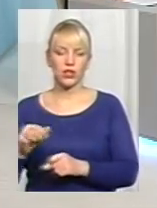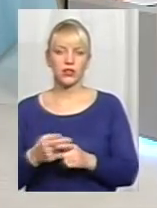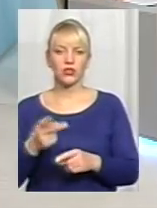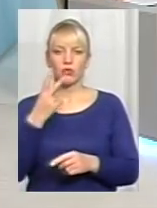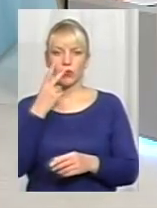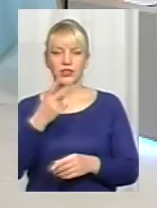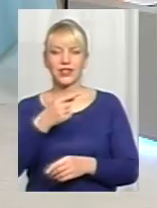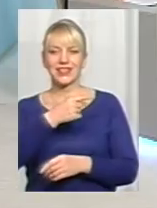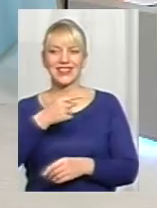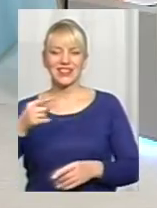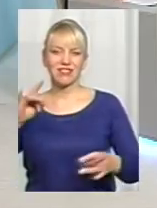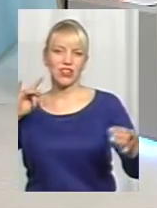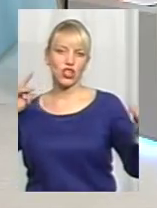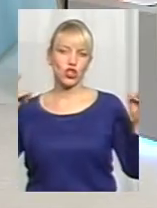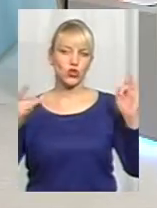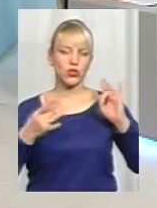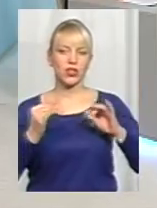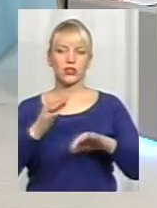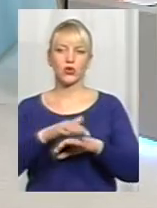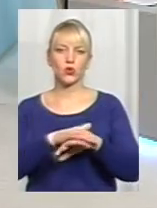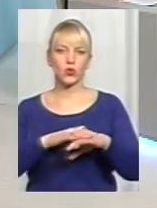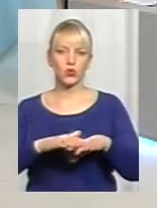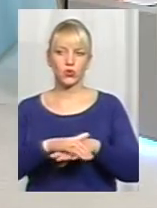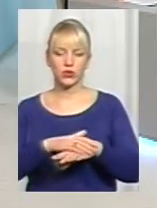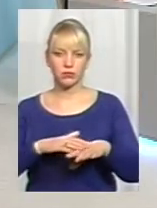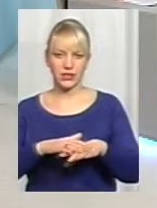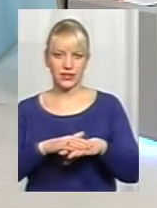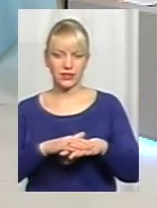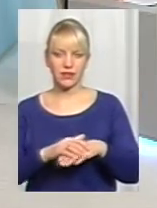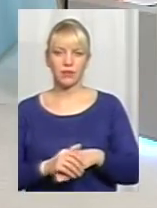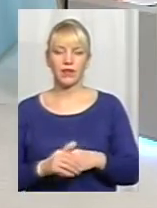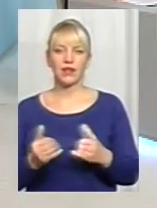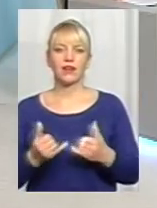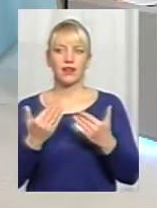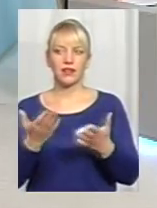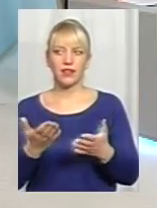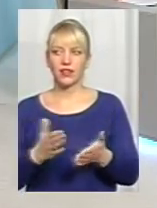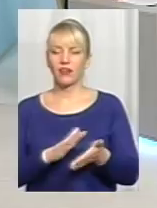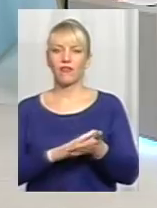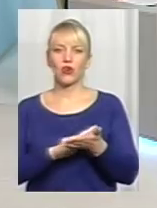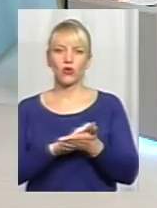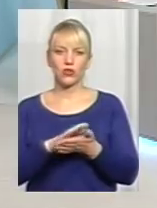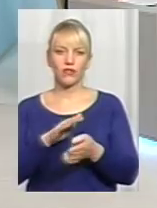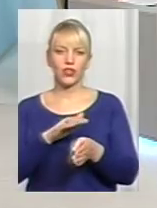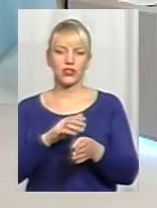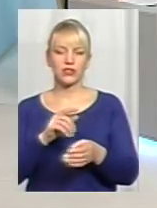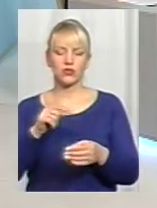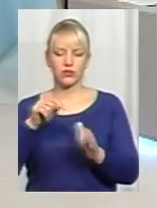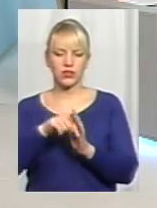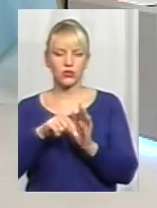негативний резонанс суспільстві, що якоби до них застосовується погані умови утримання,